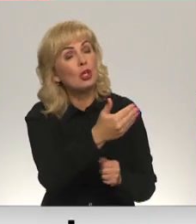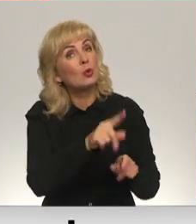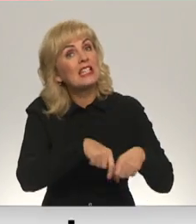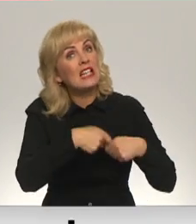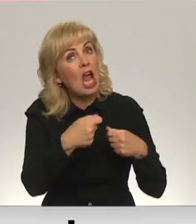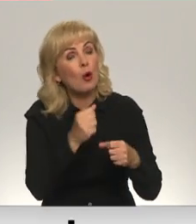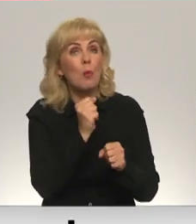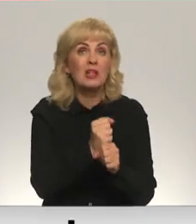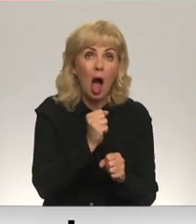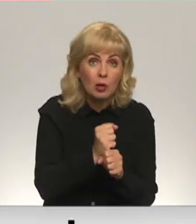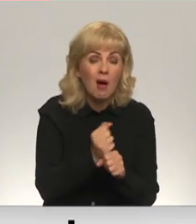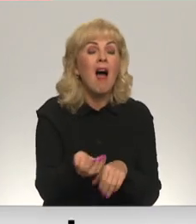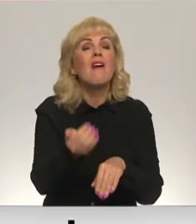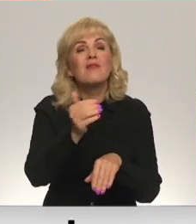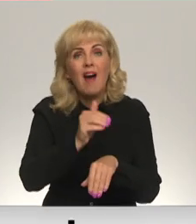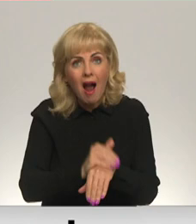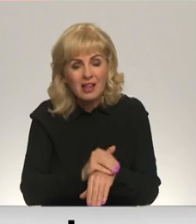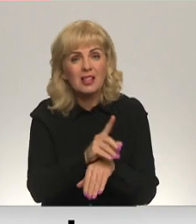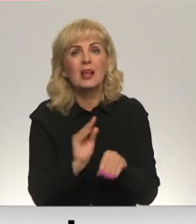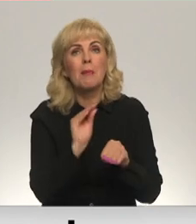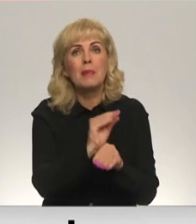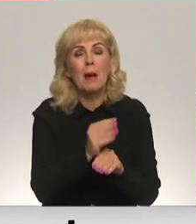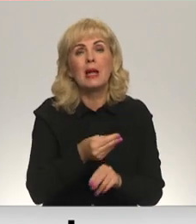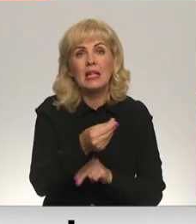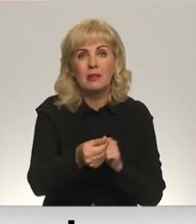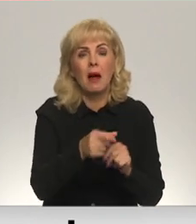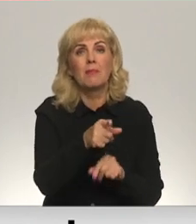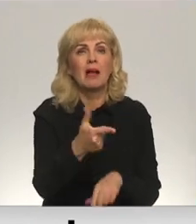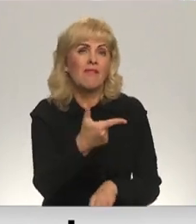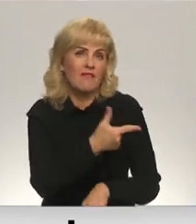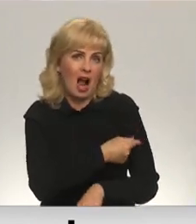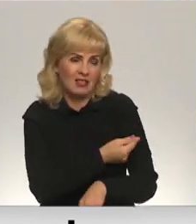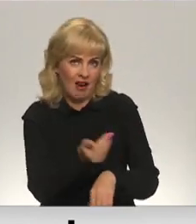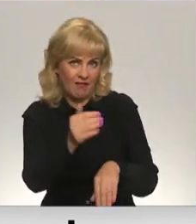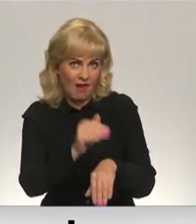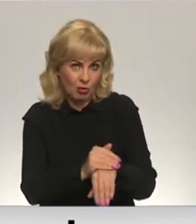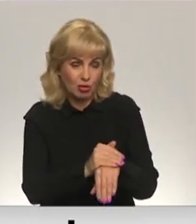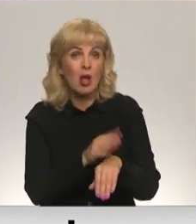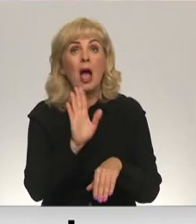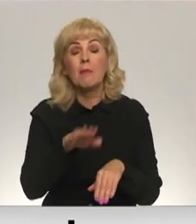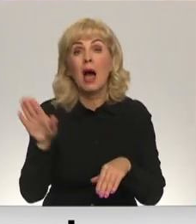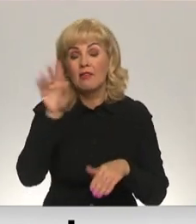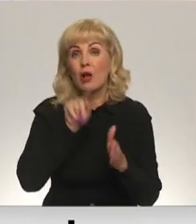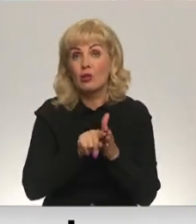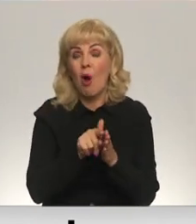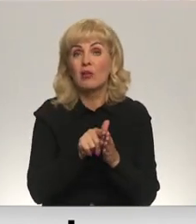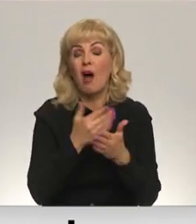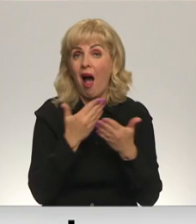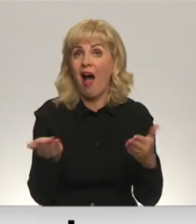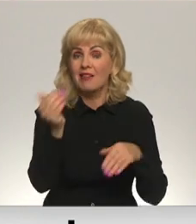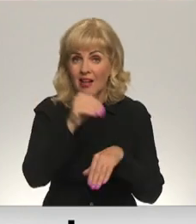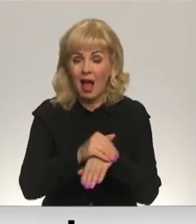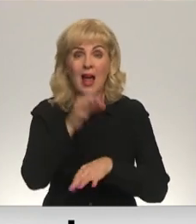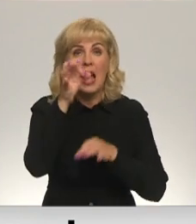lai gan faktiski tas apstākls šo piemaksas izmaksai bija vakcinācijas fakts. Reaģējot uz valsts kontrolas atklājumiem, Tieslietu